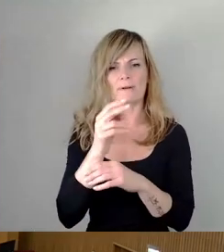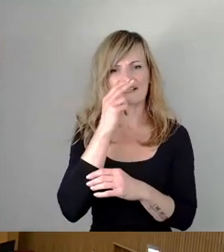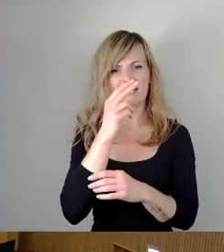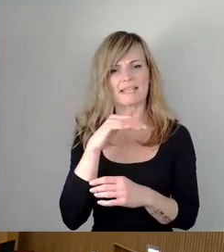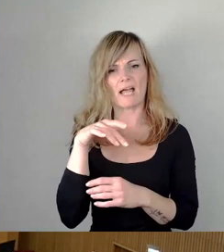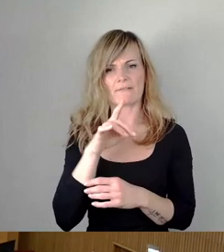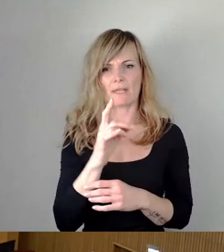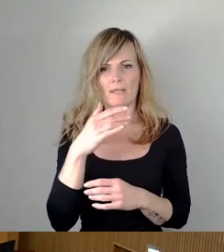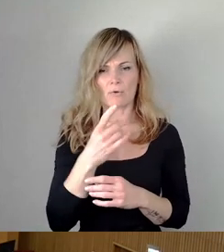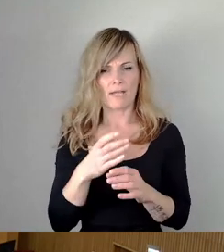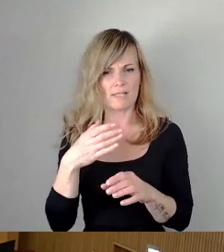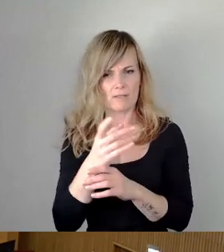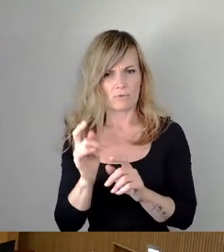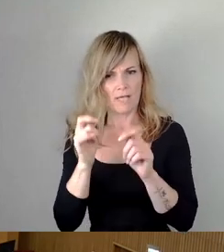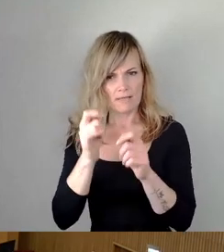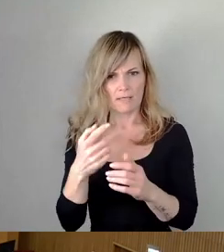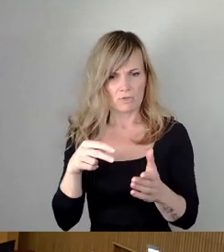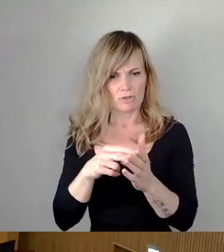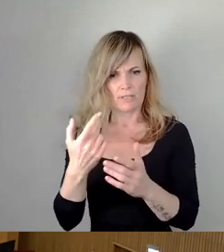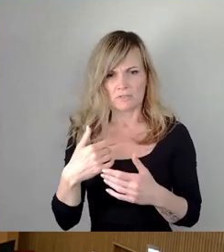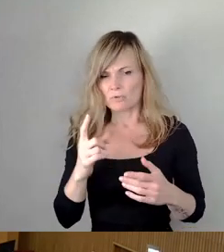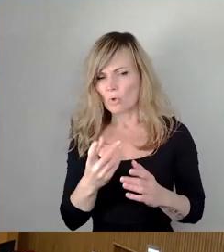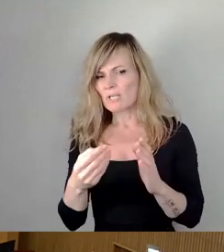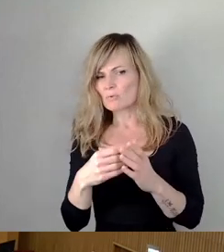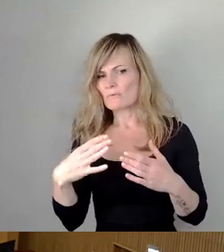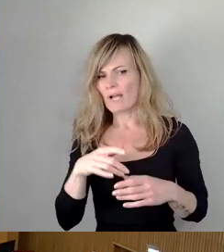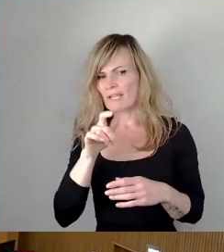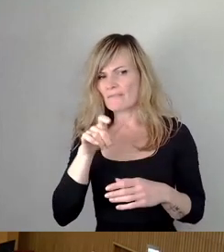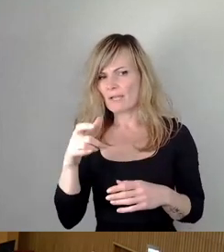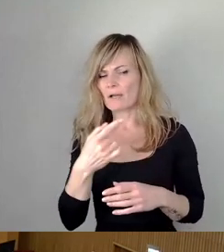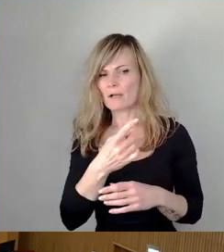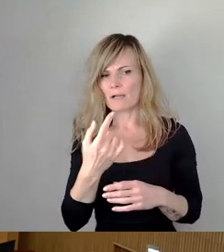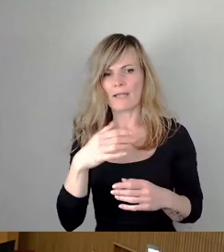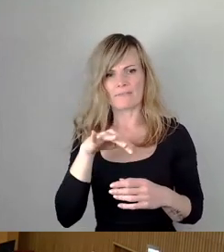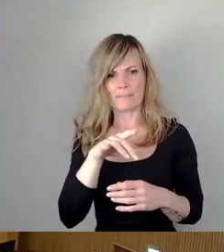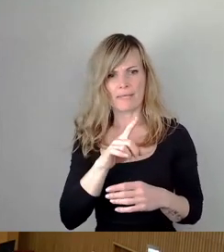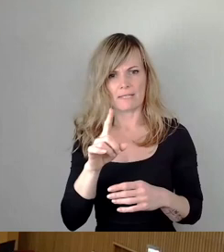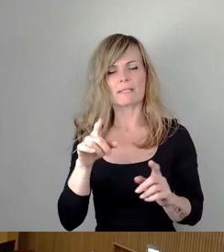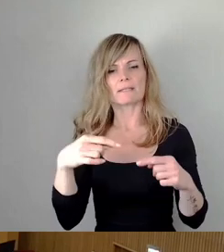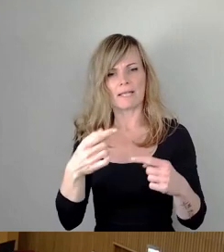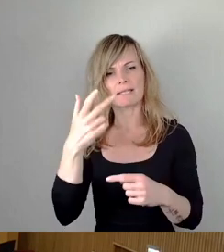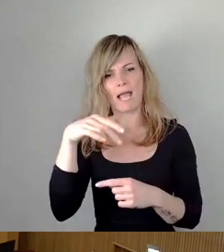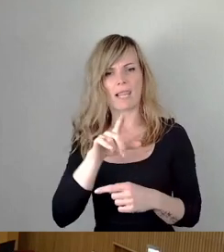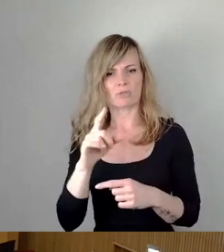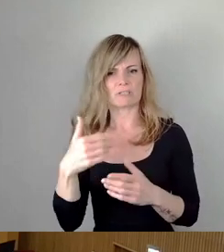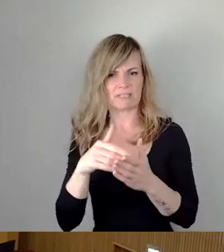gemeldet sind, Freie Wähler. Nein, FDP, nein. Und da würde man mit Herrn Latschinski weitermachen, der kann gleich den